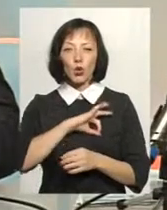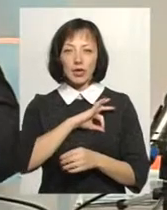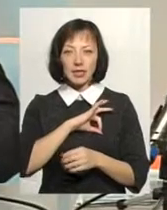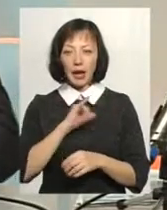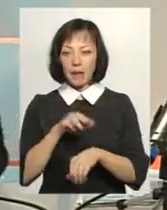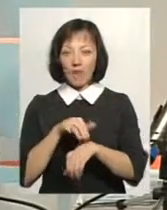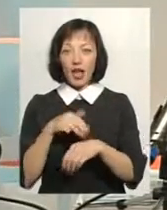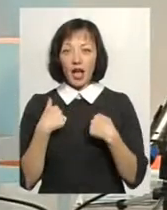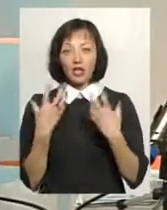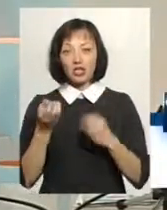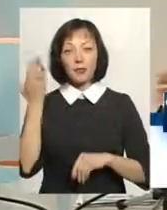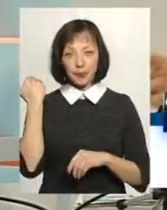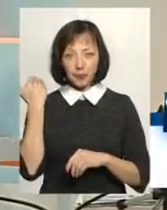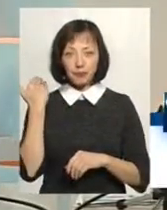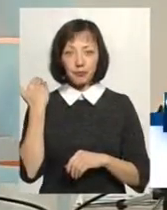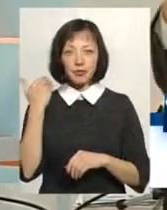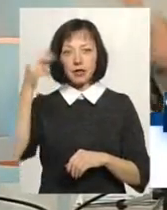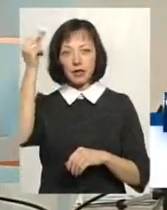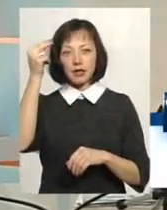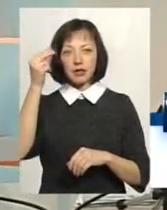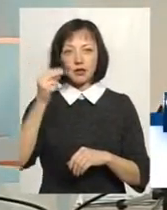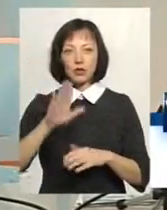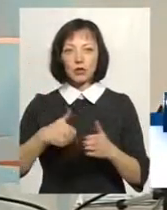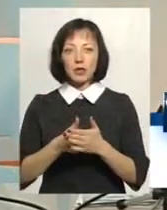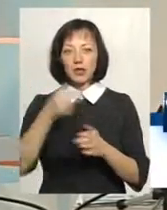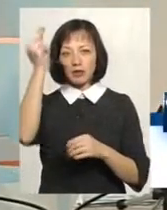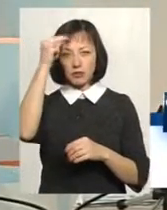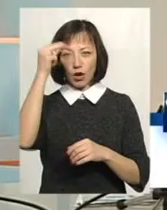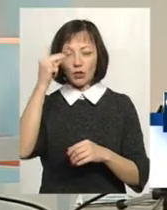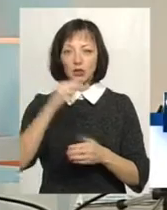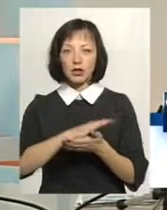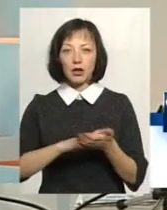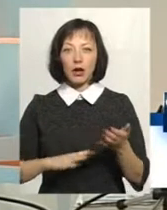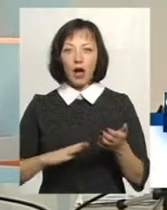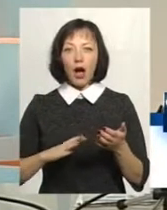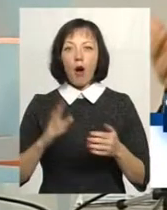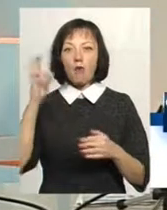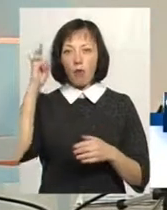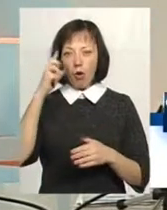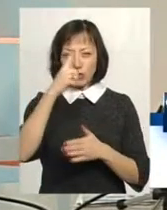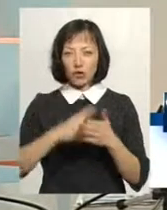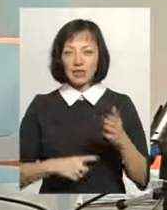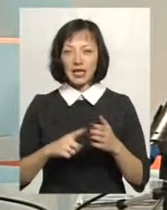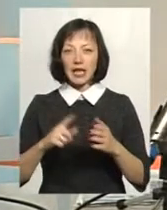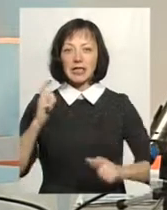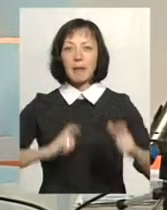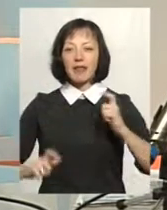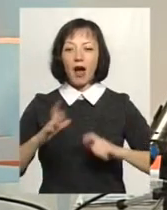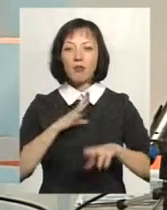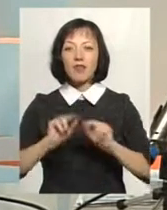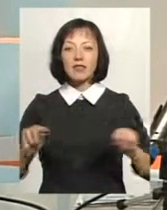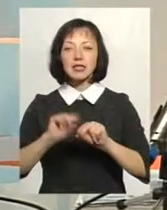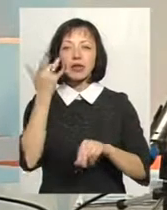і правоохоронцем, але я ще свого часу навчаю, я до сей пори навчаюся і навчався в богословській семінарі, і там викладали викладачі